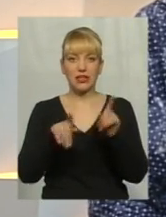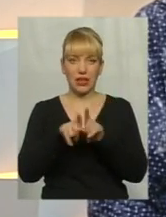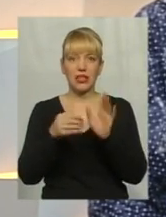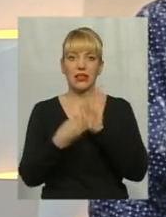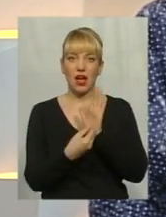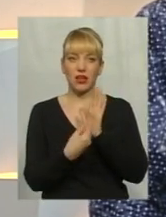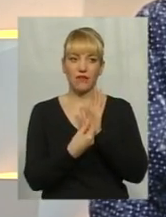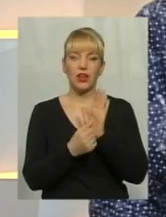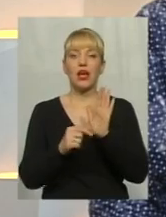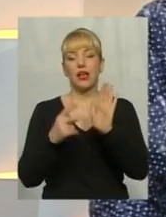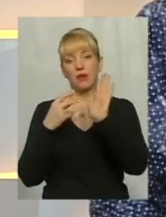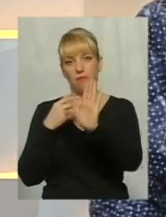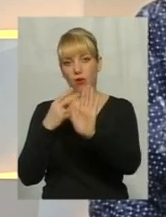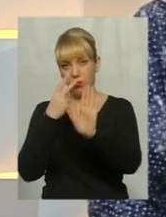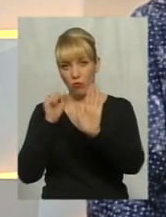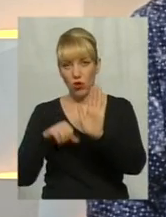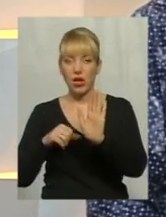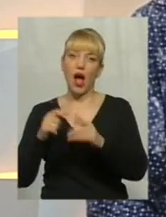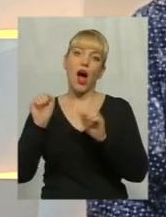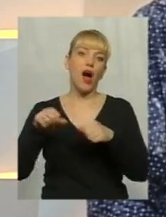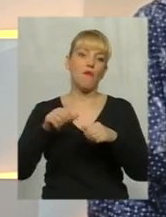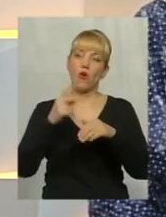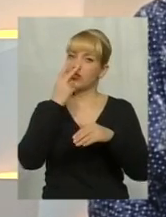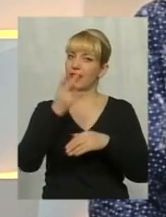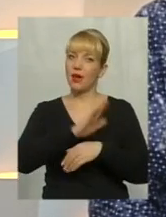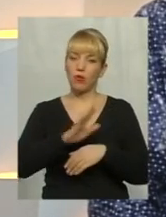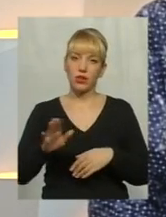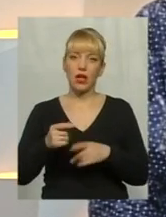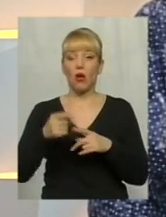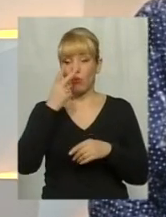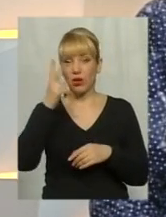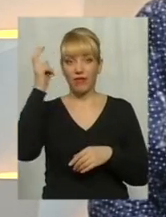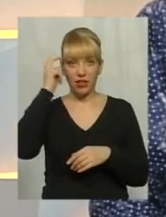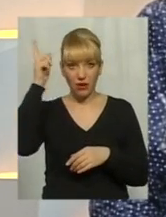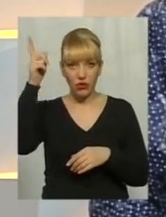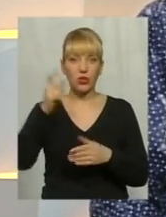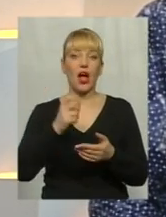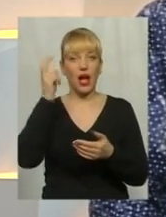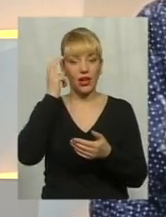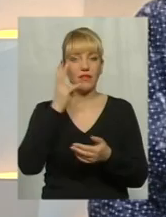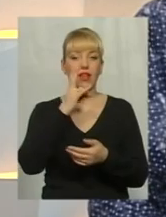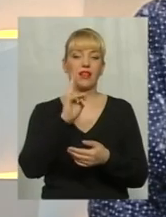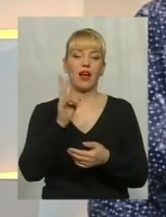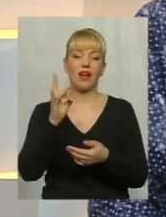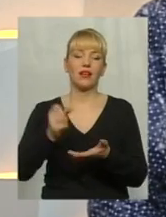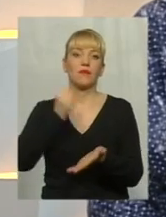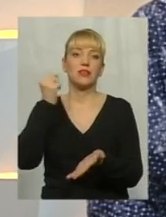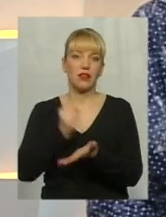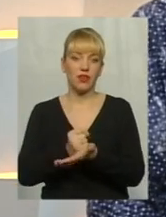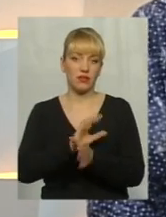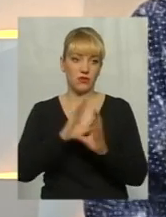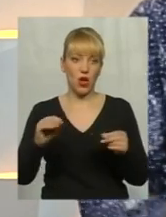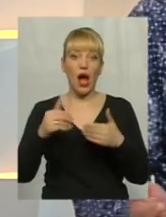просто місто може показати, може навіть не показати, але він визив Київ, НКРЗ затвердили, все. І фактично, виходить абсурд. Ми на місці,